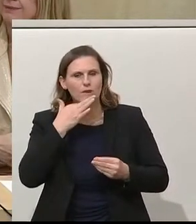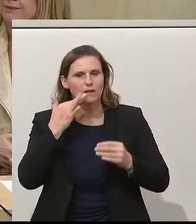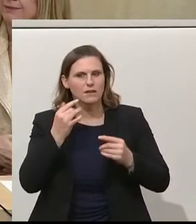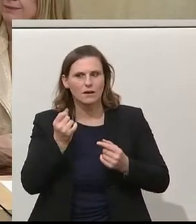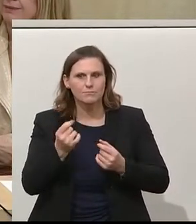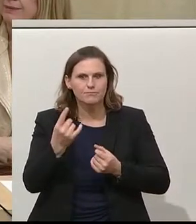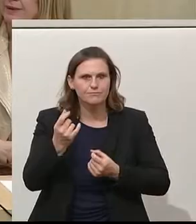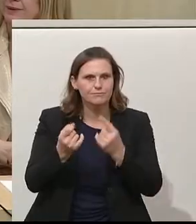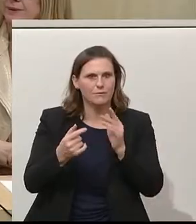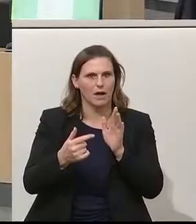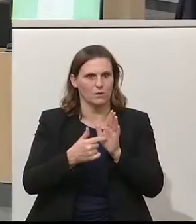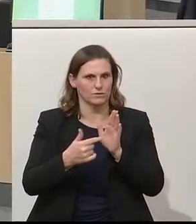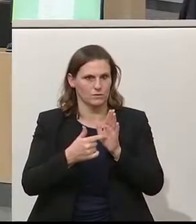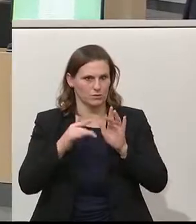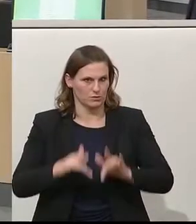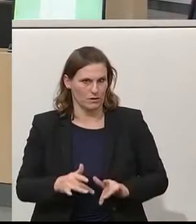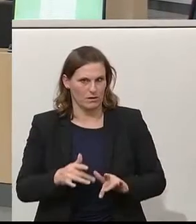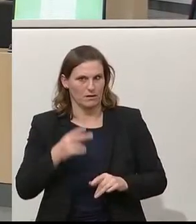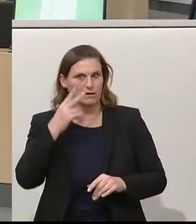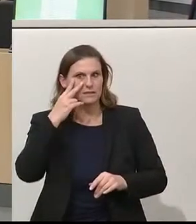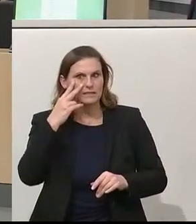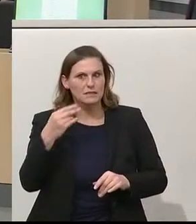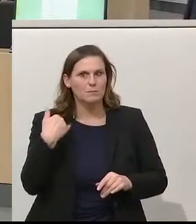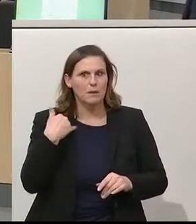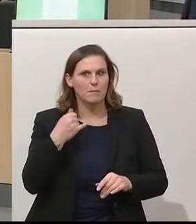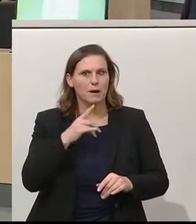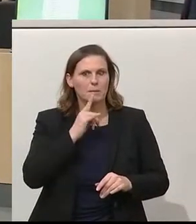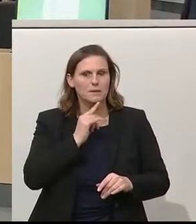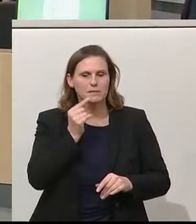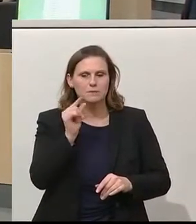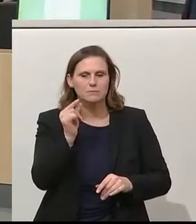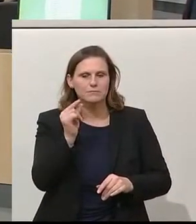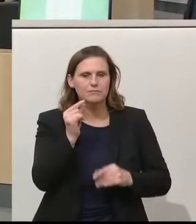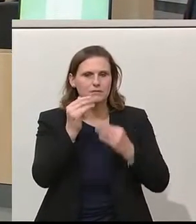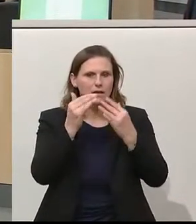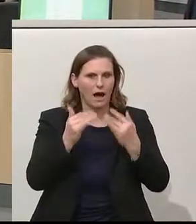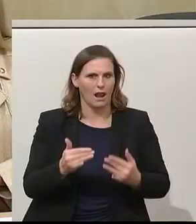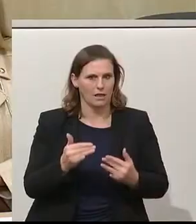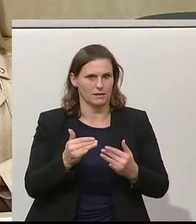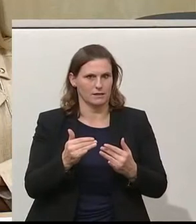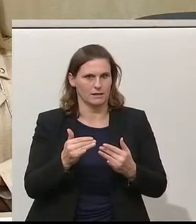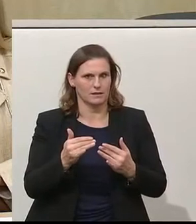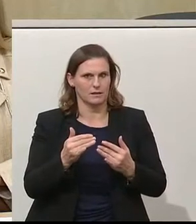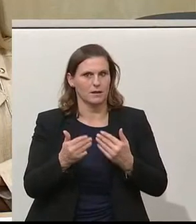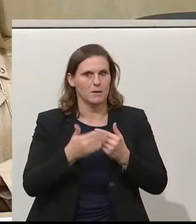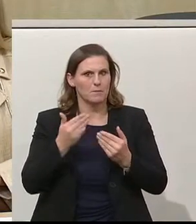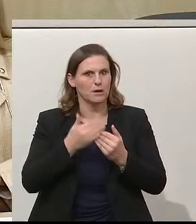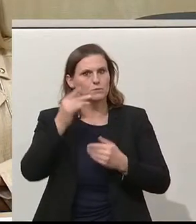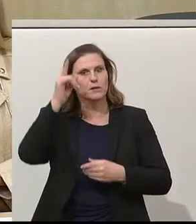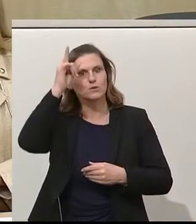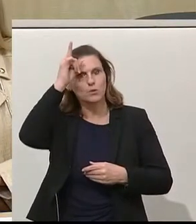Das sieht man nicht zuletzt, wenn man sich ein paar makroökonomische Zahlen ansieht. In Deutschland